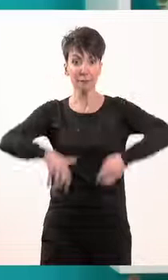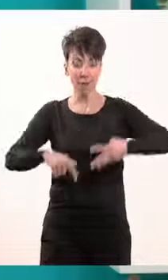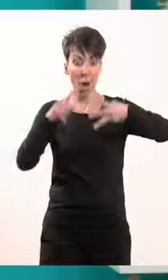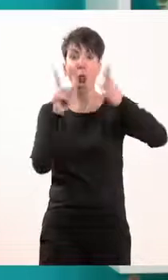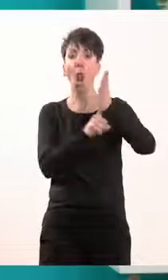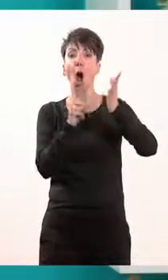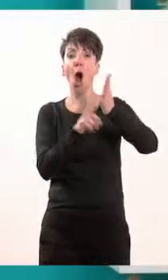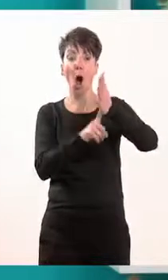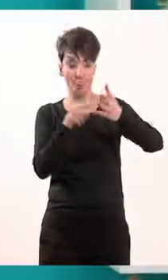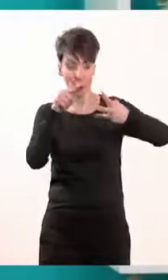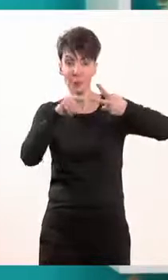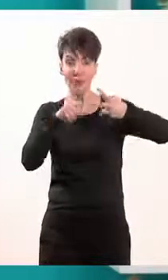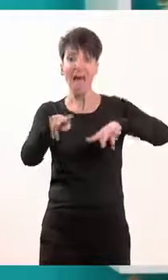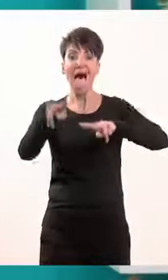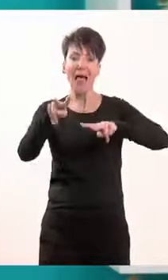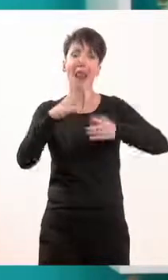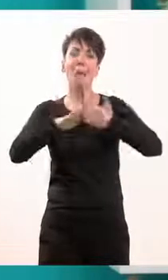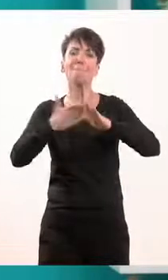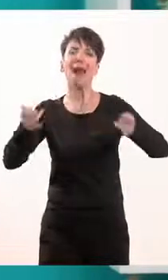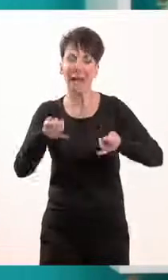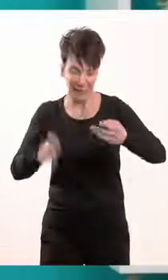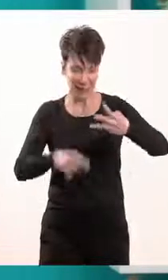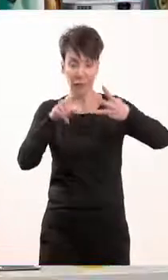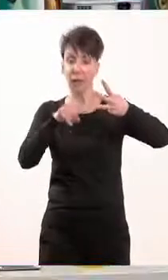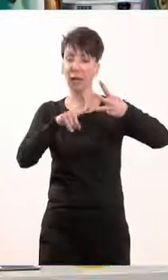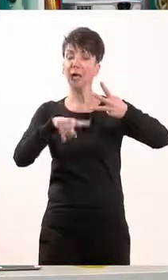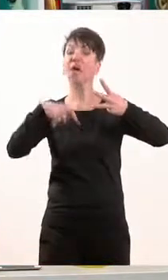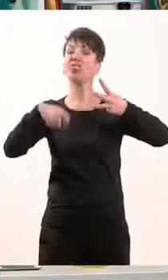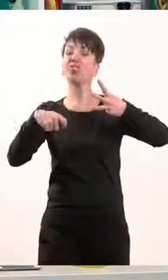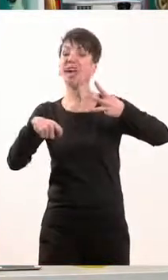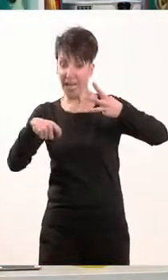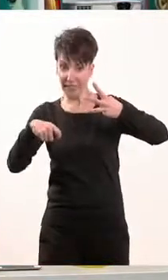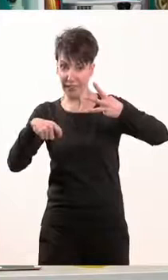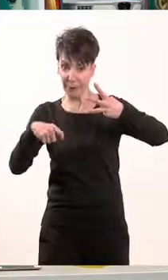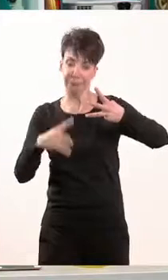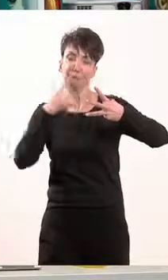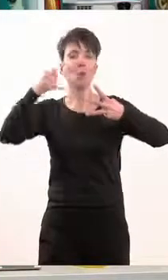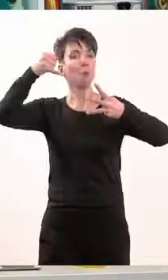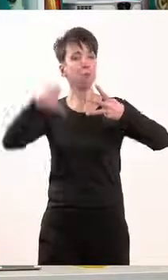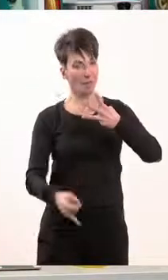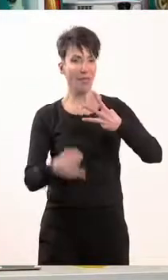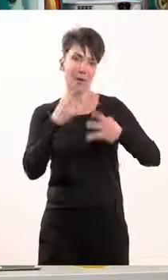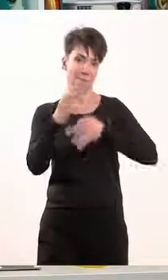Η νομοθετική, η εκτελεστική και η δικαστική. Πάμε να γίνουμε πιο συγκεκριμένοι.